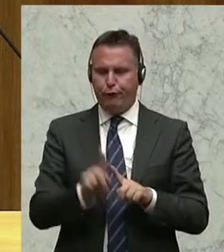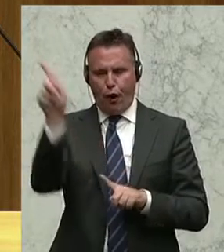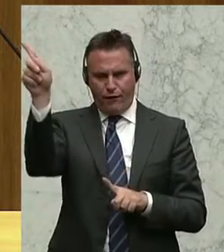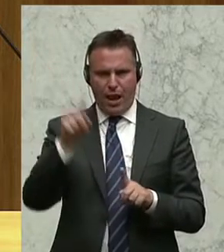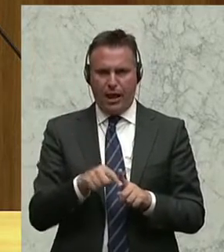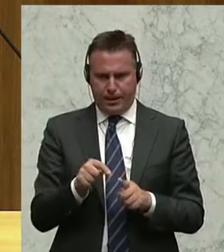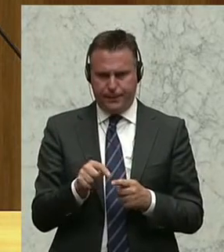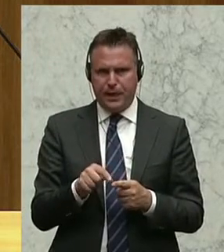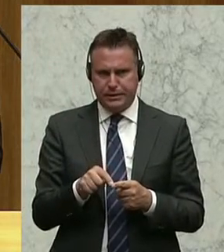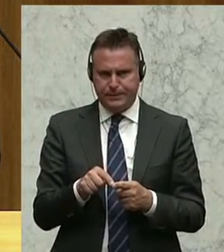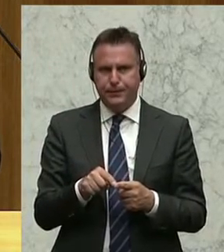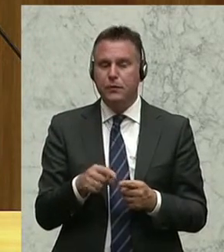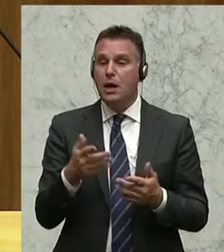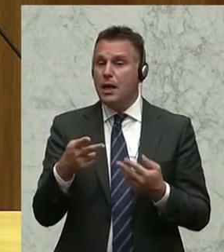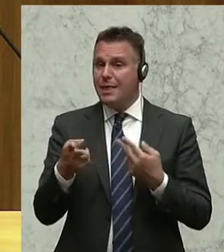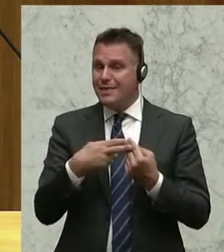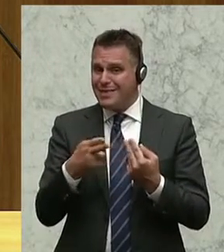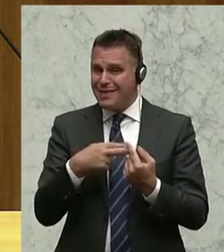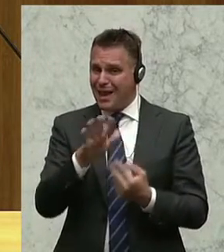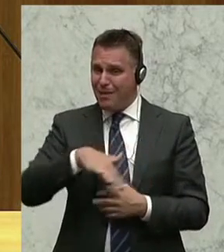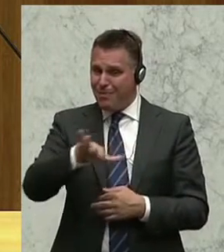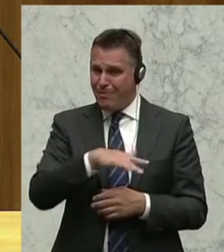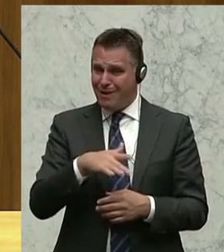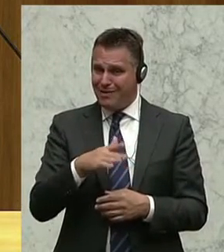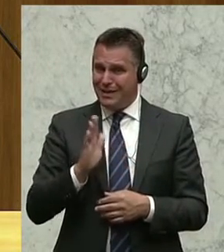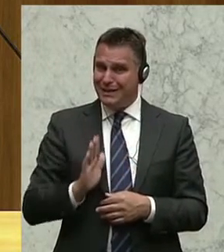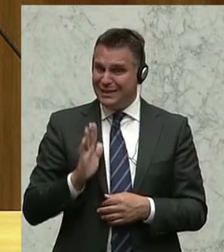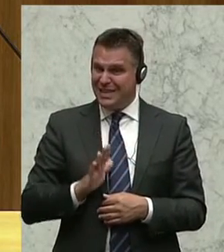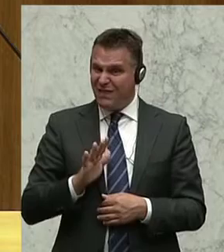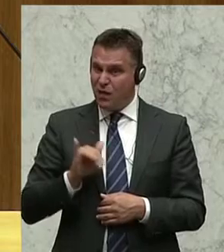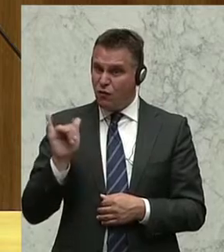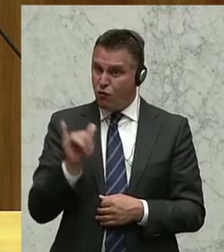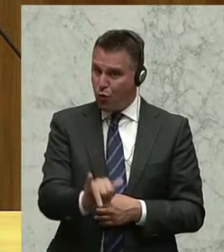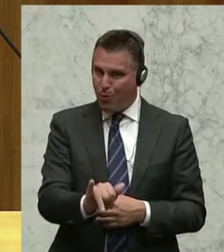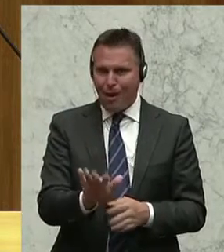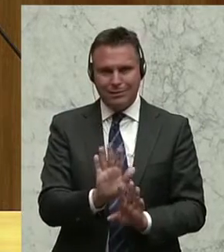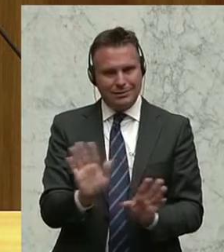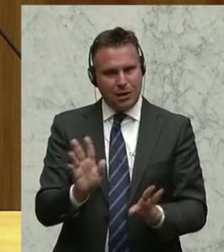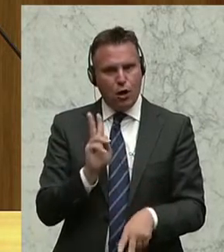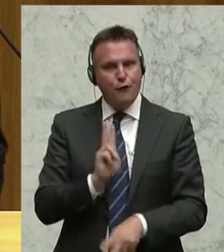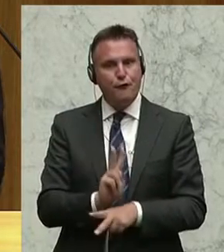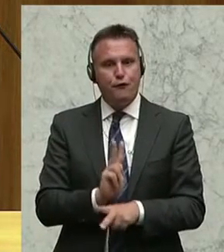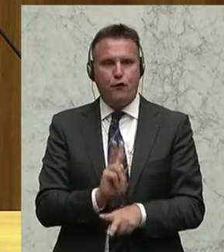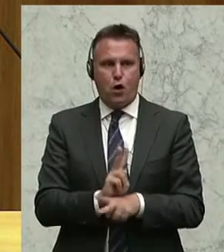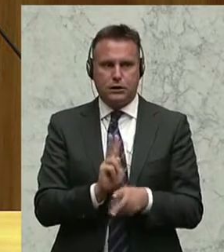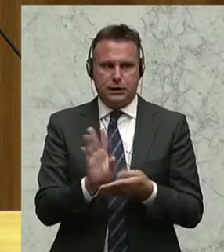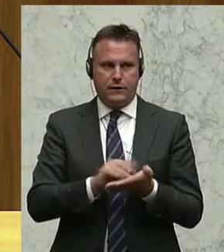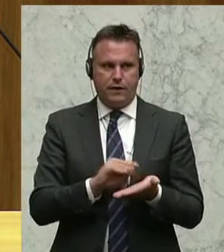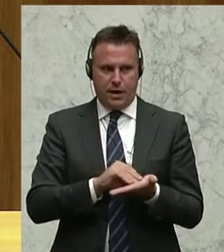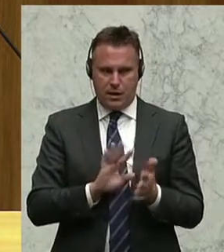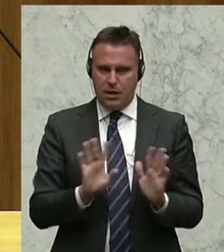Feuerwerkskörper meines Erachtens in der Nähe von Zivilflugplätzen sind äußerst vorsichtig einzusetzen. Ich kann Ihnen auch sagen, warum.